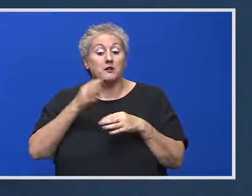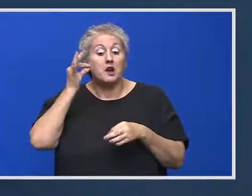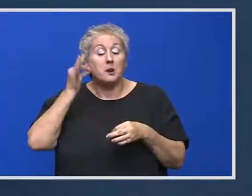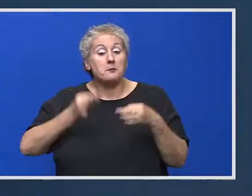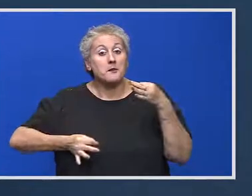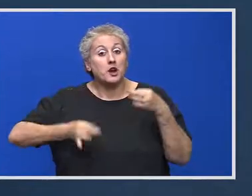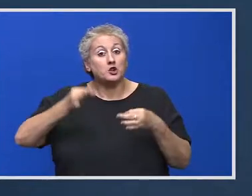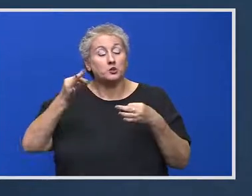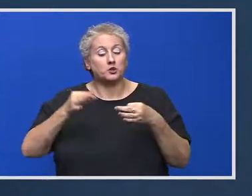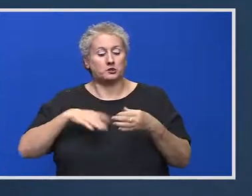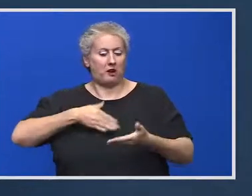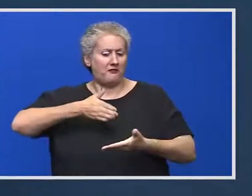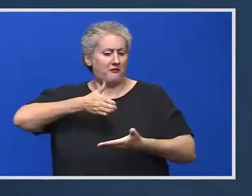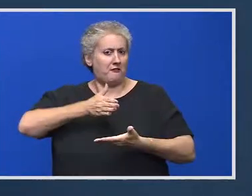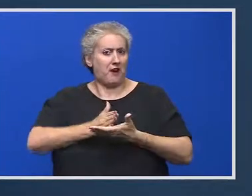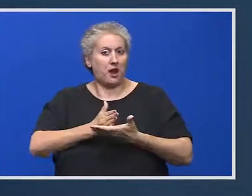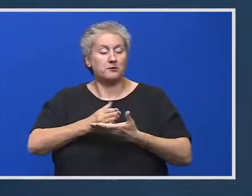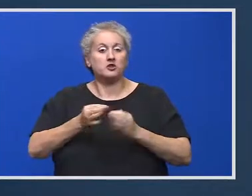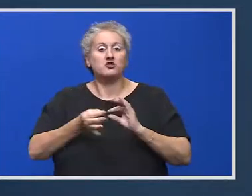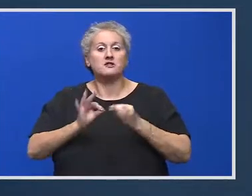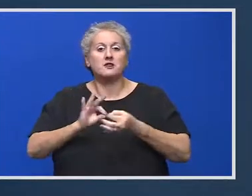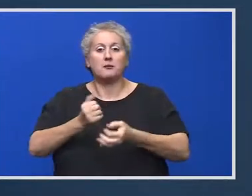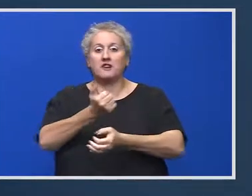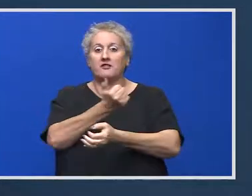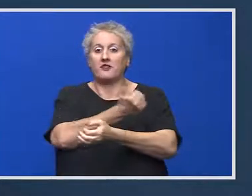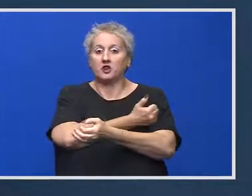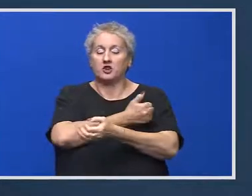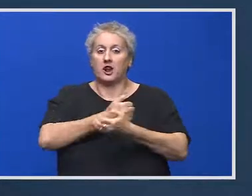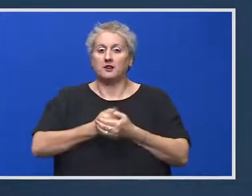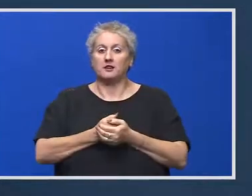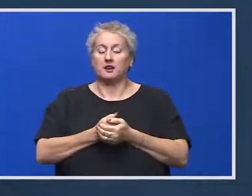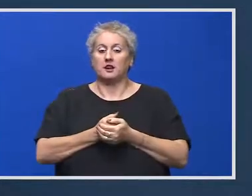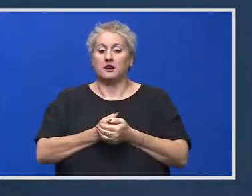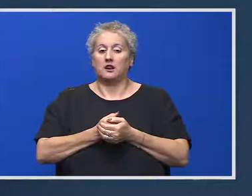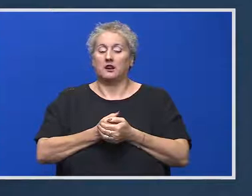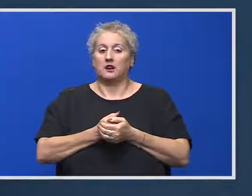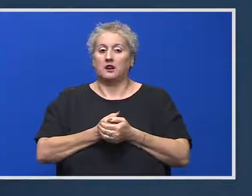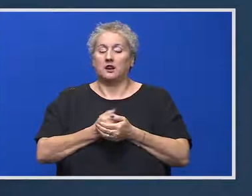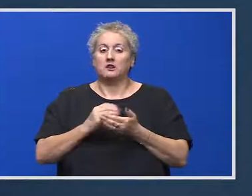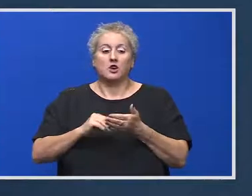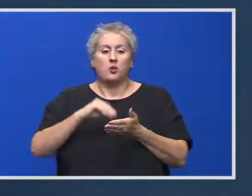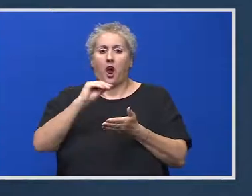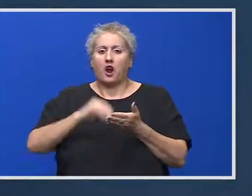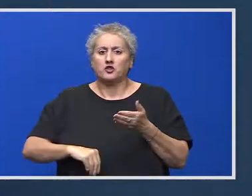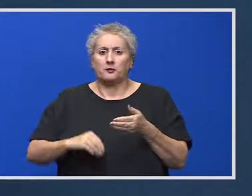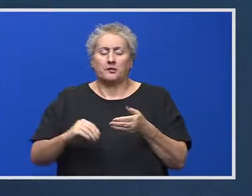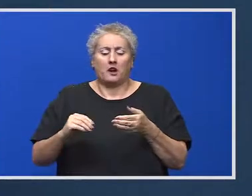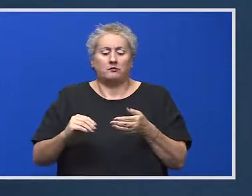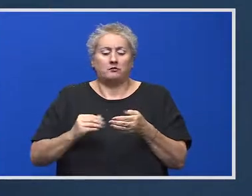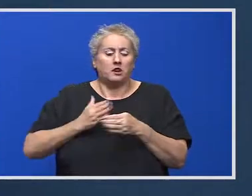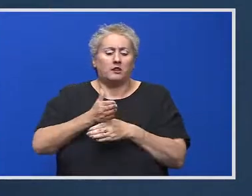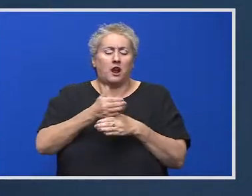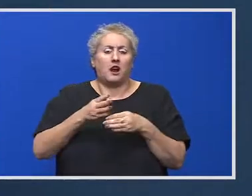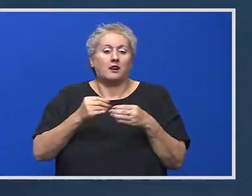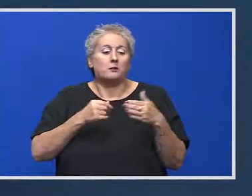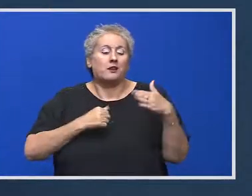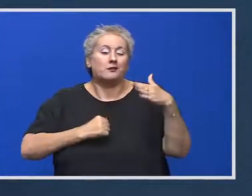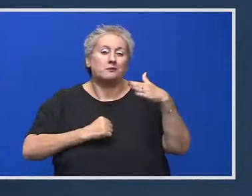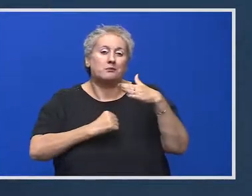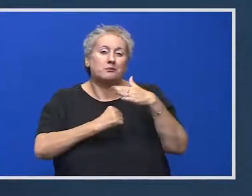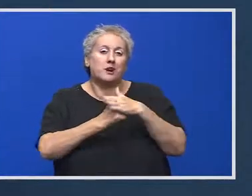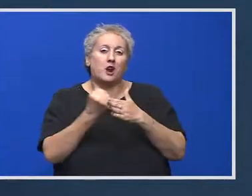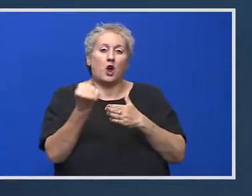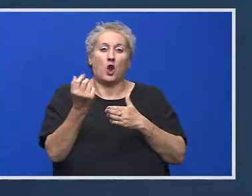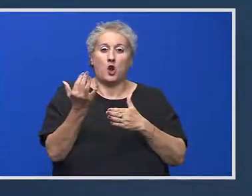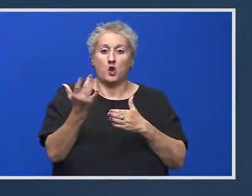mult mai ferme în ceea ce înseamnă vaccinarea, în sensul de acces limitat la evenimente, nici măcar pentru persoane care au